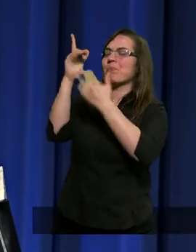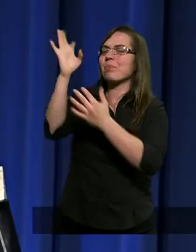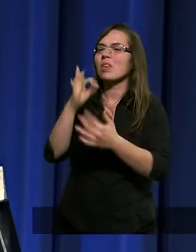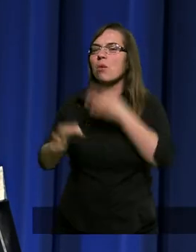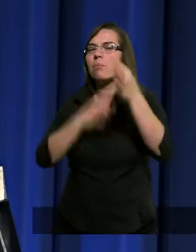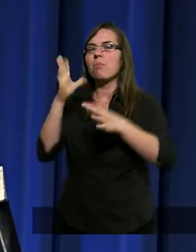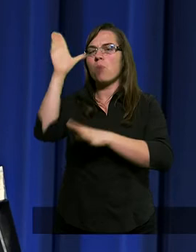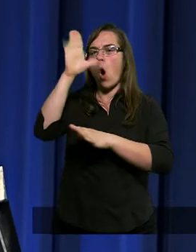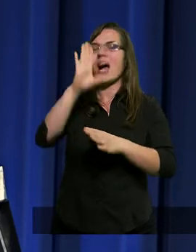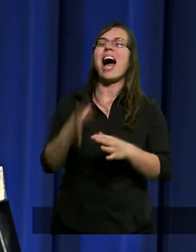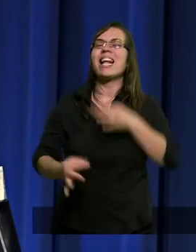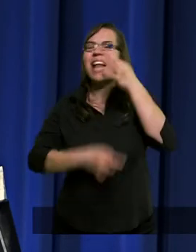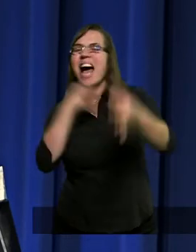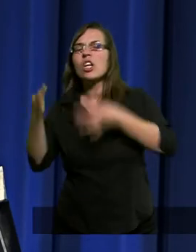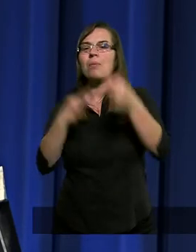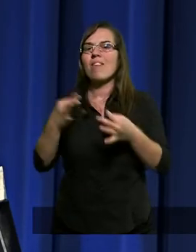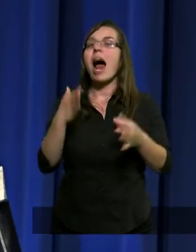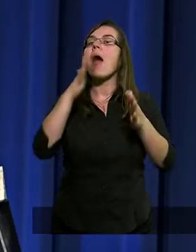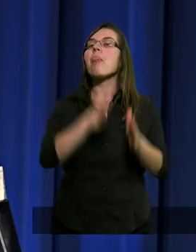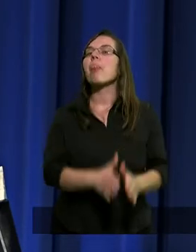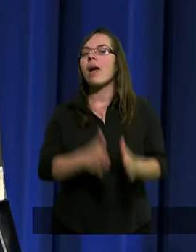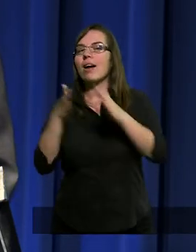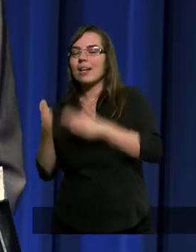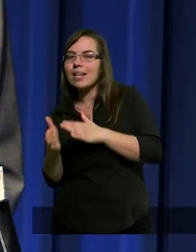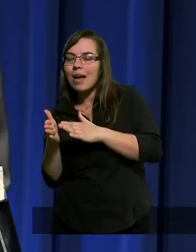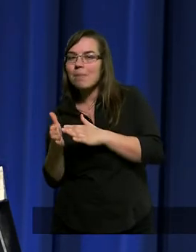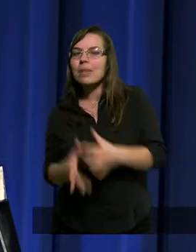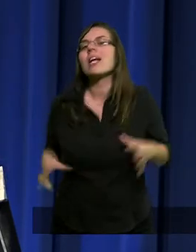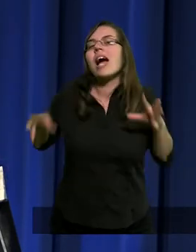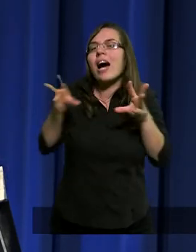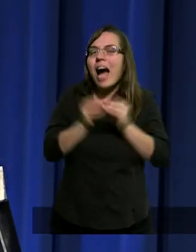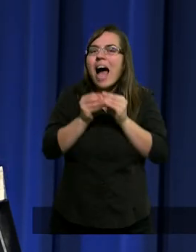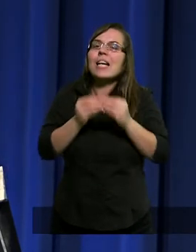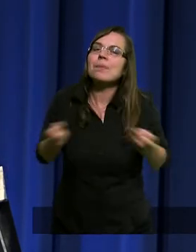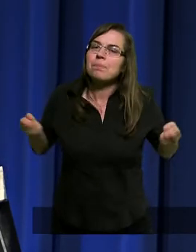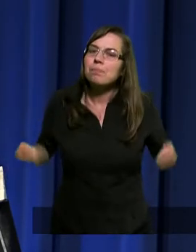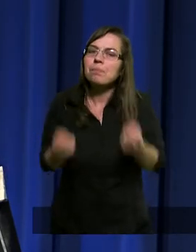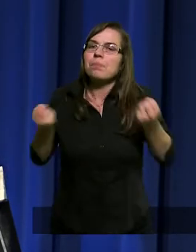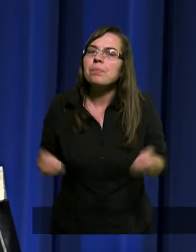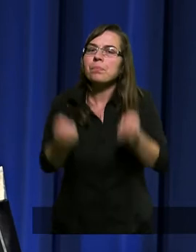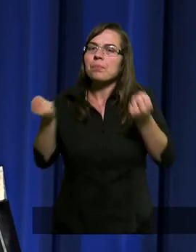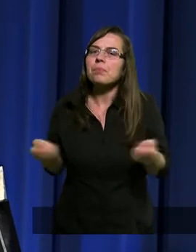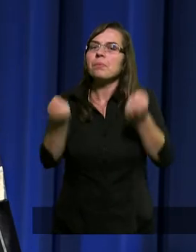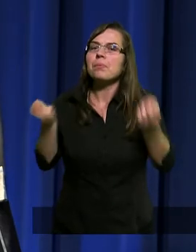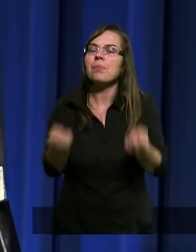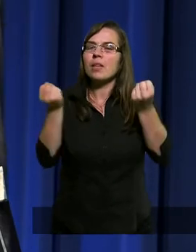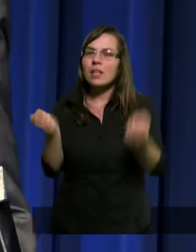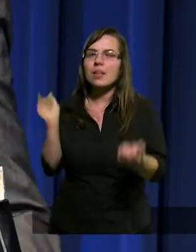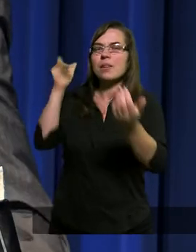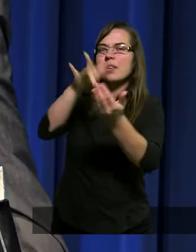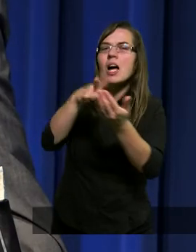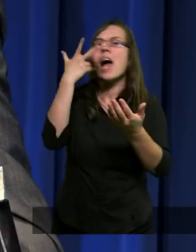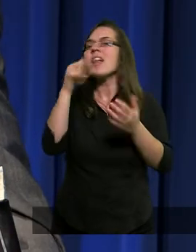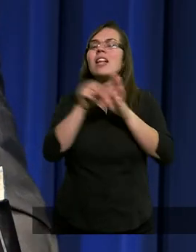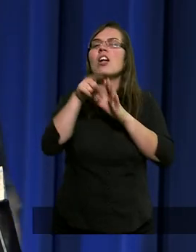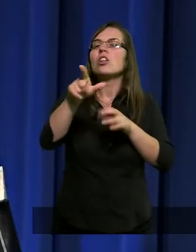zaśpiewali. A następnie razem podążali, może już nie